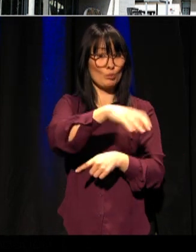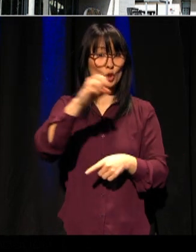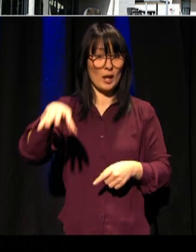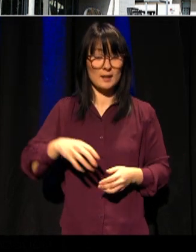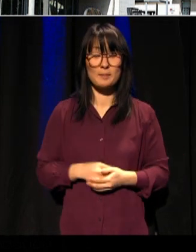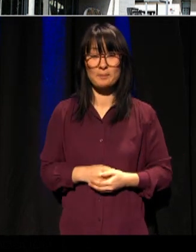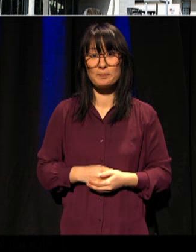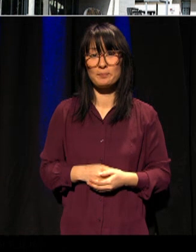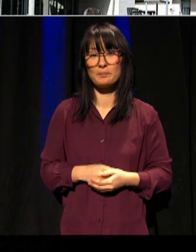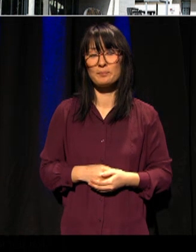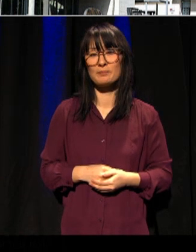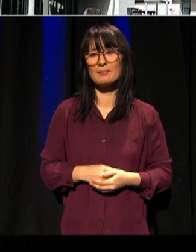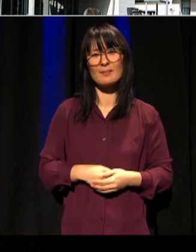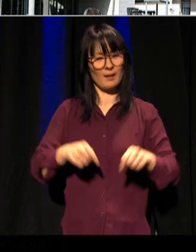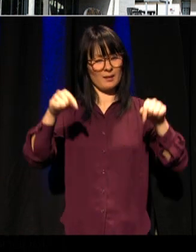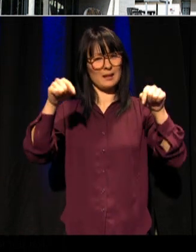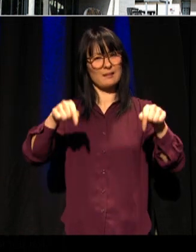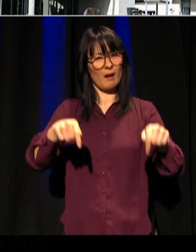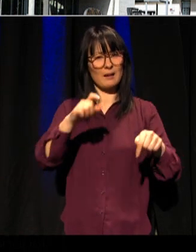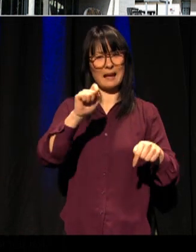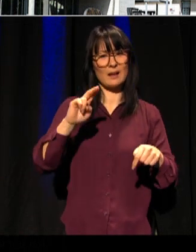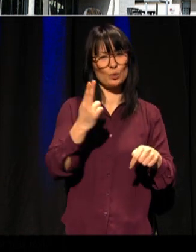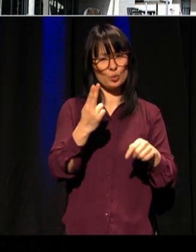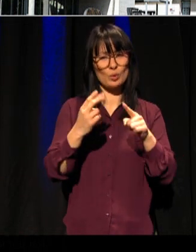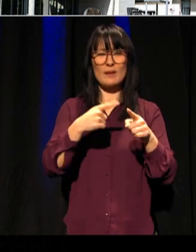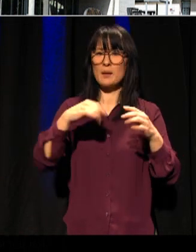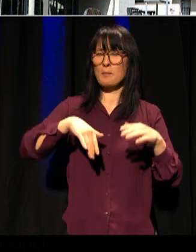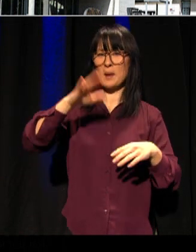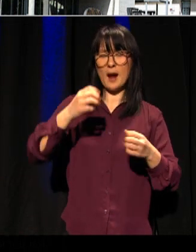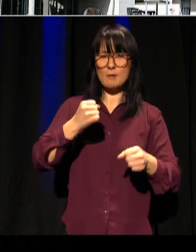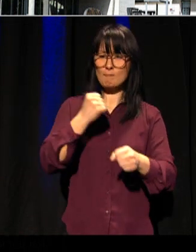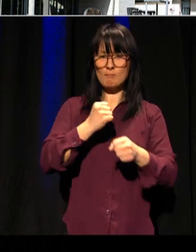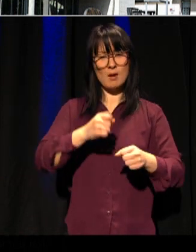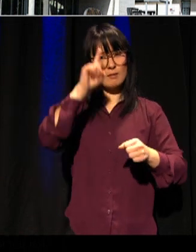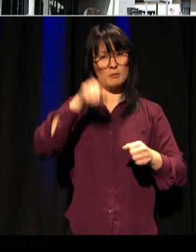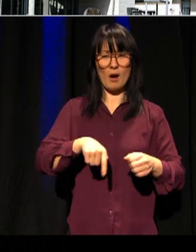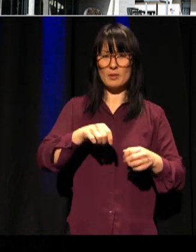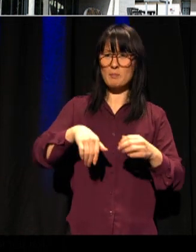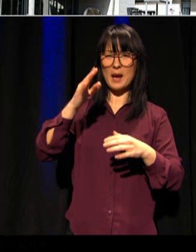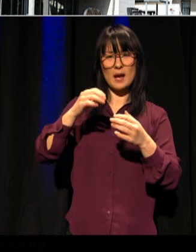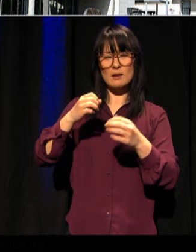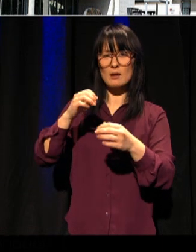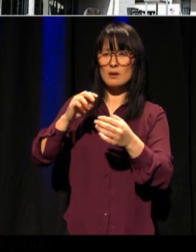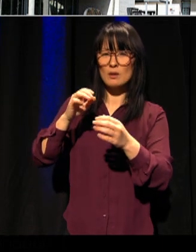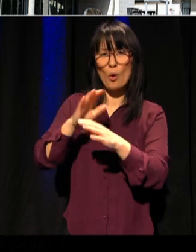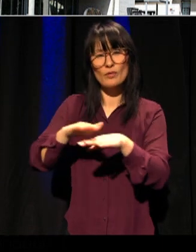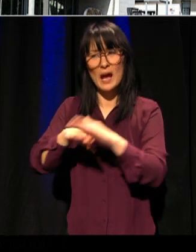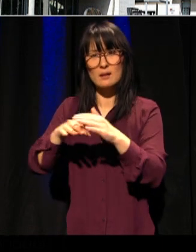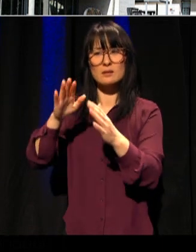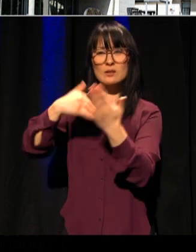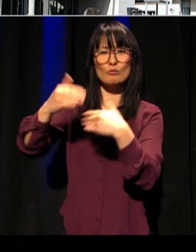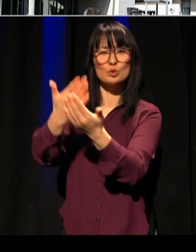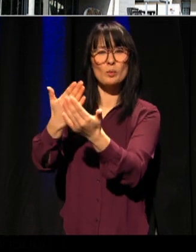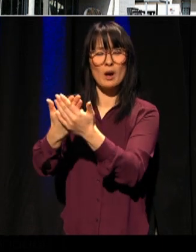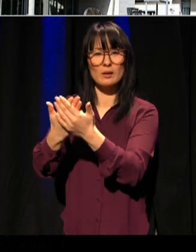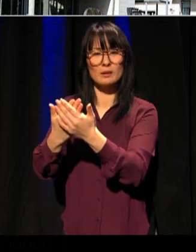Dagens NTNU er bedre rustet til å løse samfunnsoppdraget og beholde posisjonen i en stadig